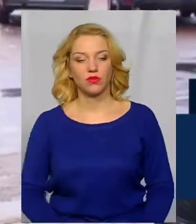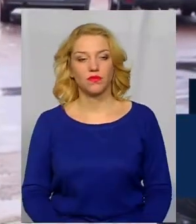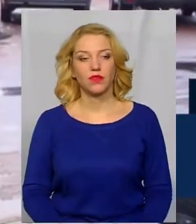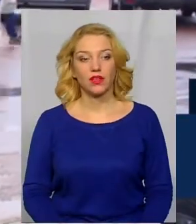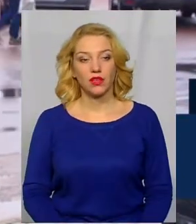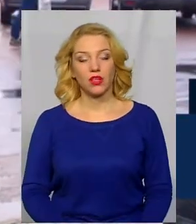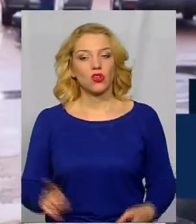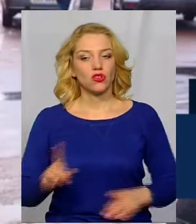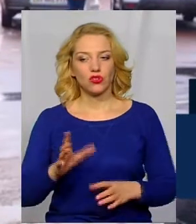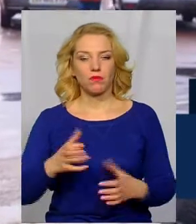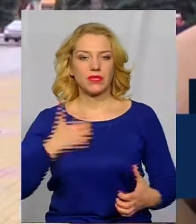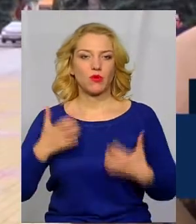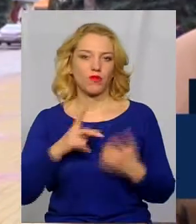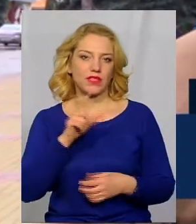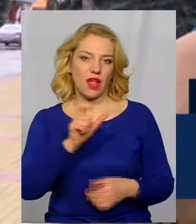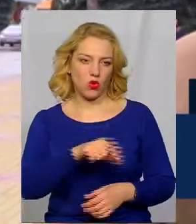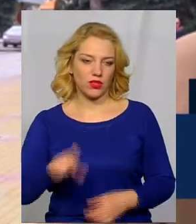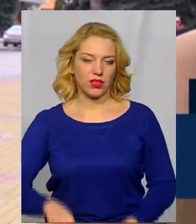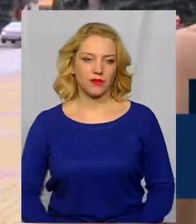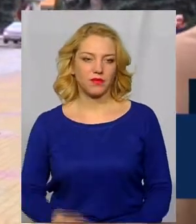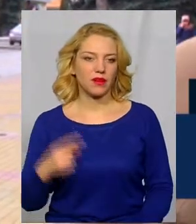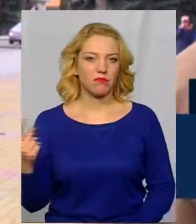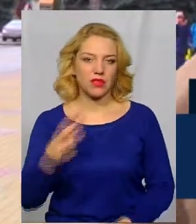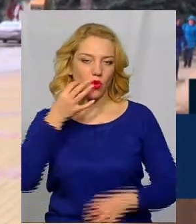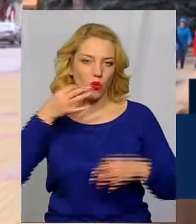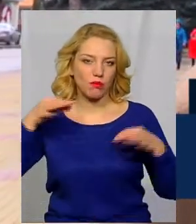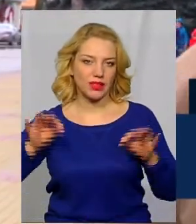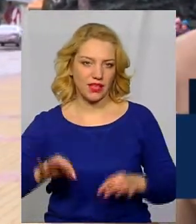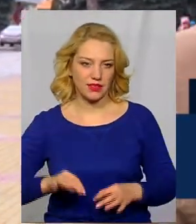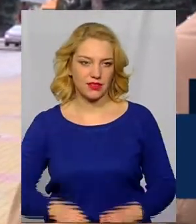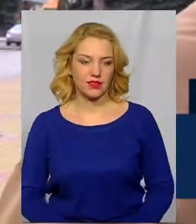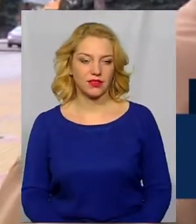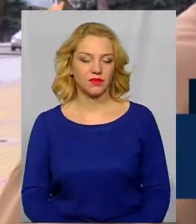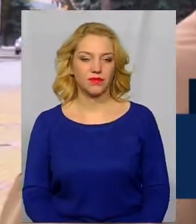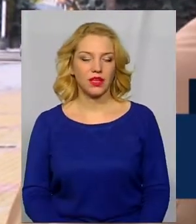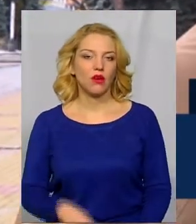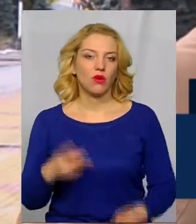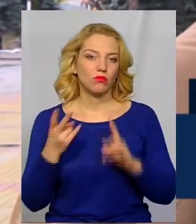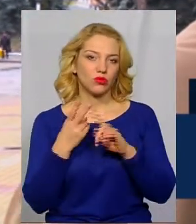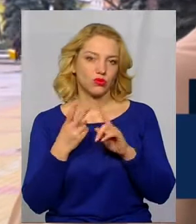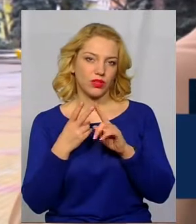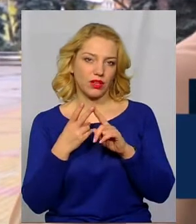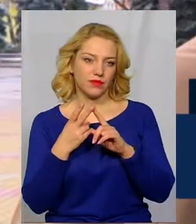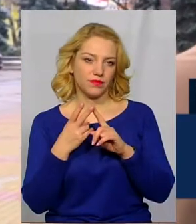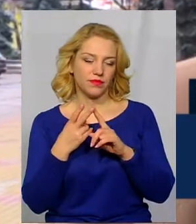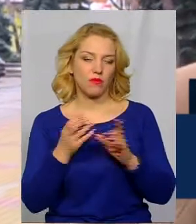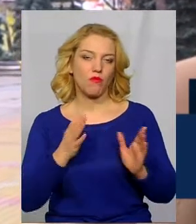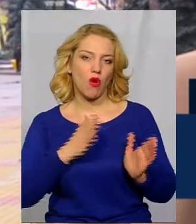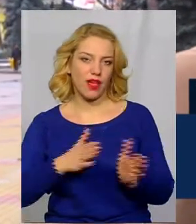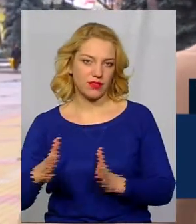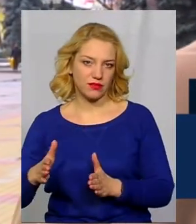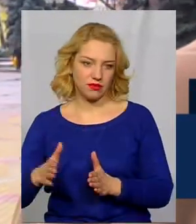Щоб ви біспокоївся за людей. Перш за все, компетентність. По-друге, порядність,